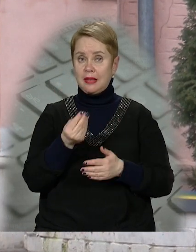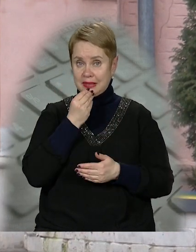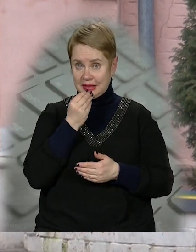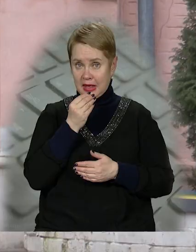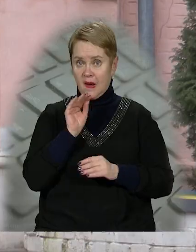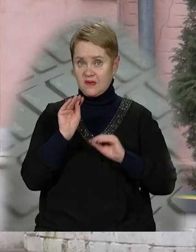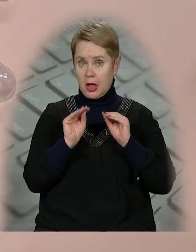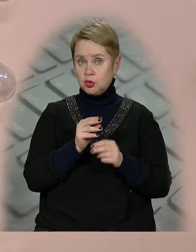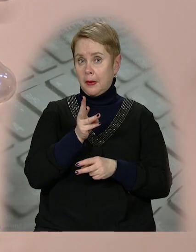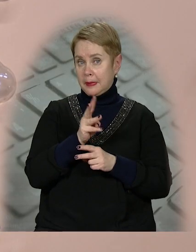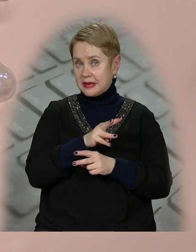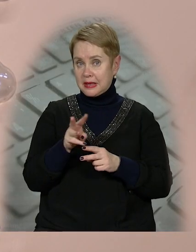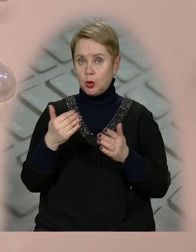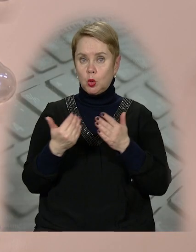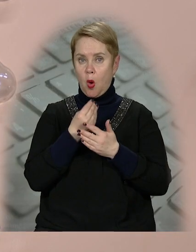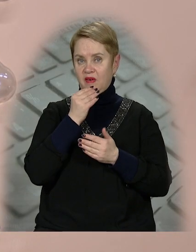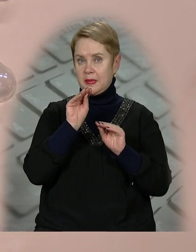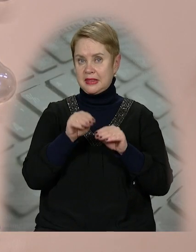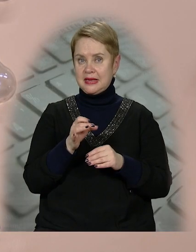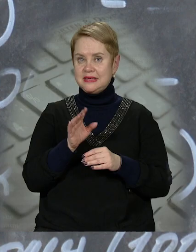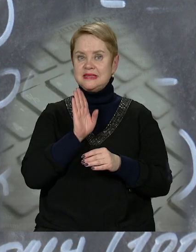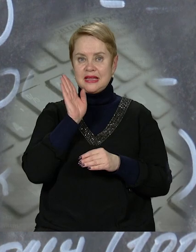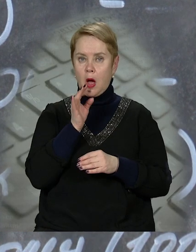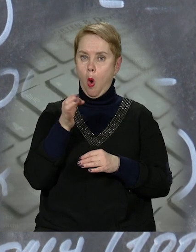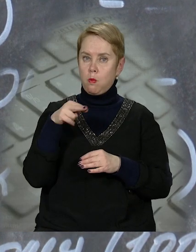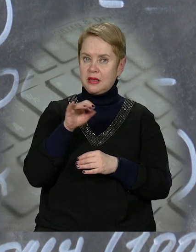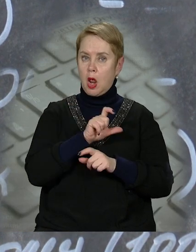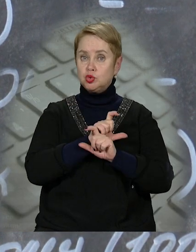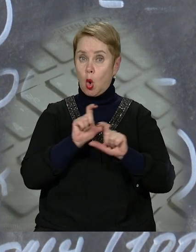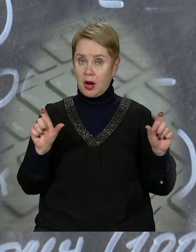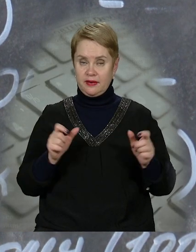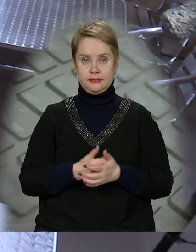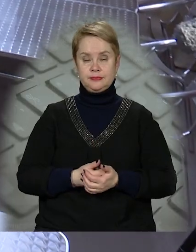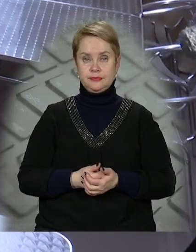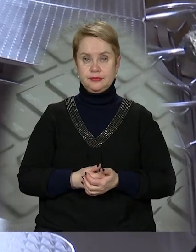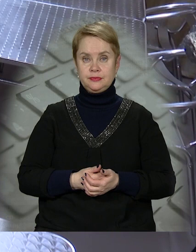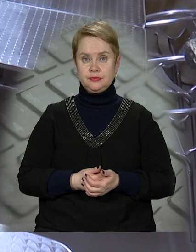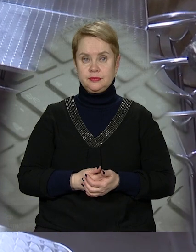їдальні, і влаштували презентацію нового меню, сніданку та обіду для школярів.